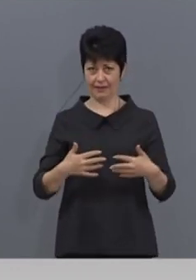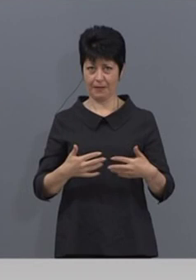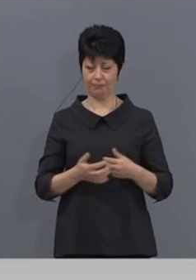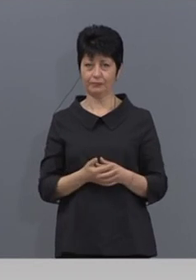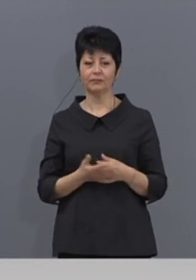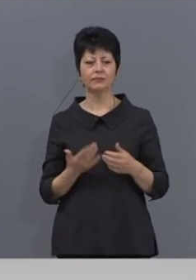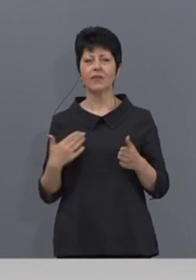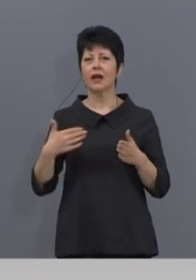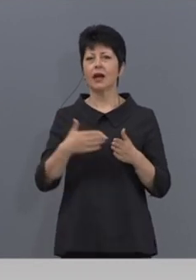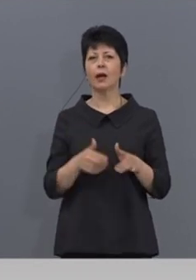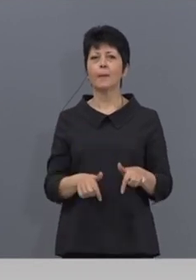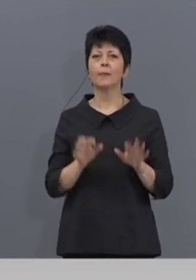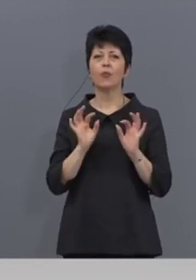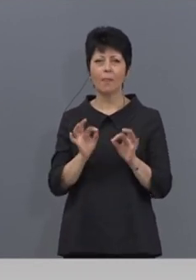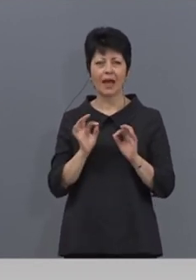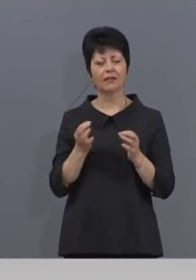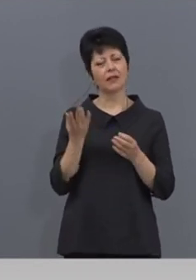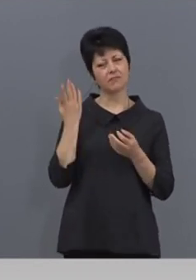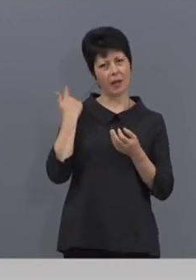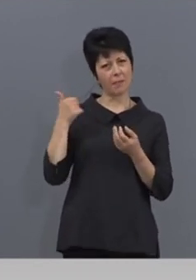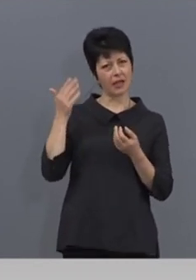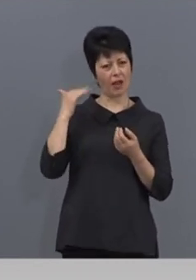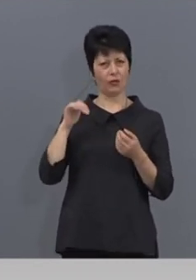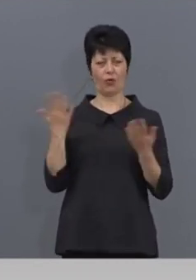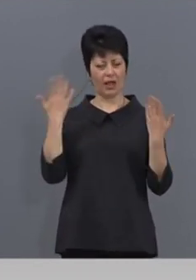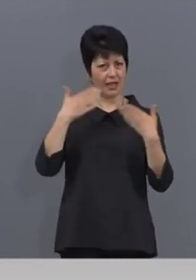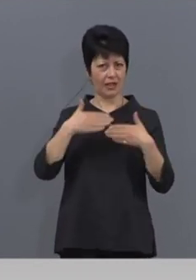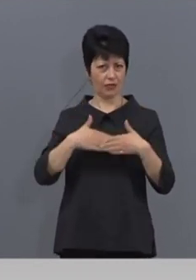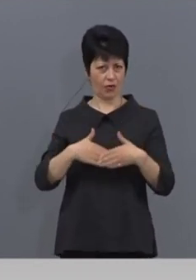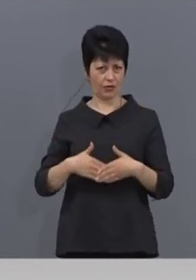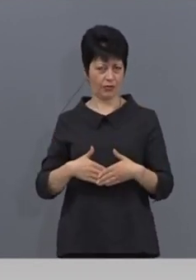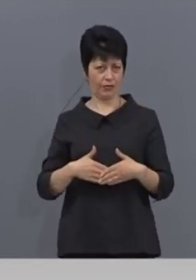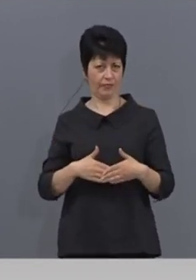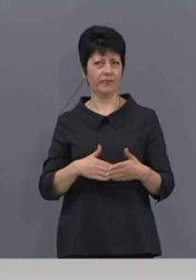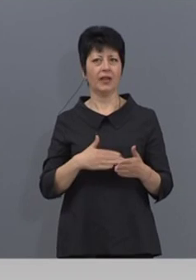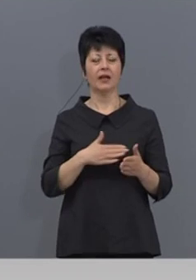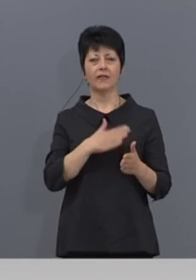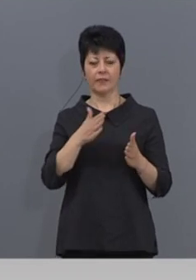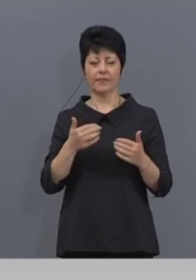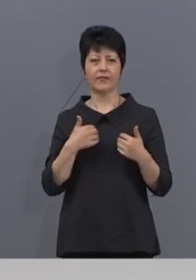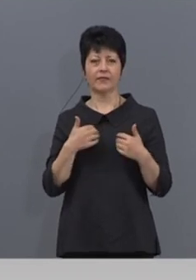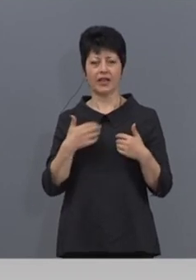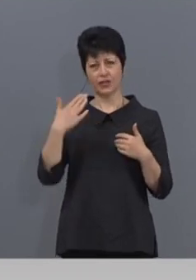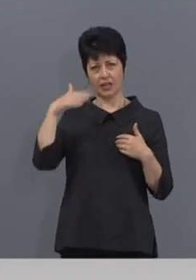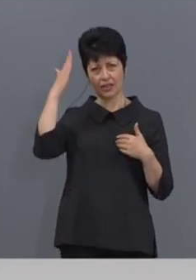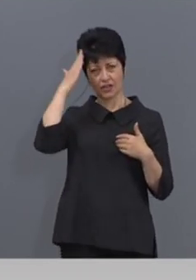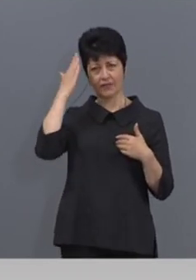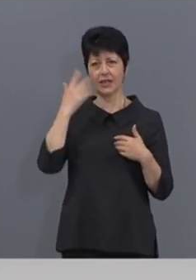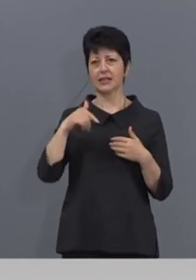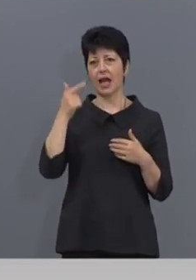Към момента, за изминалото денонощие, в периода в нашата страна са изследвани общо